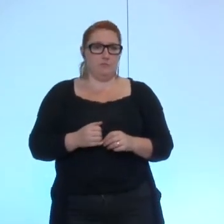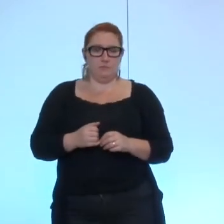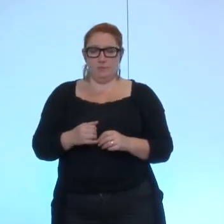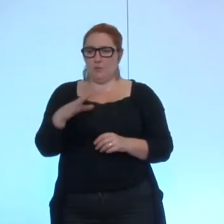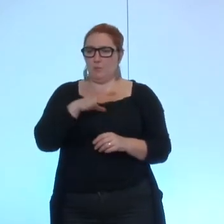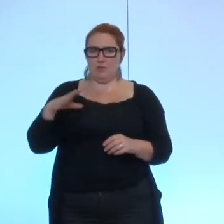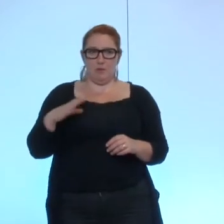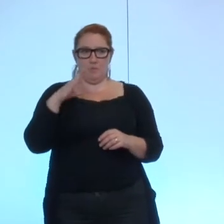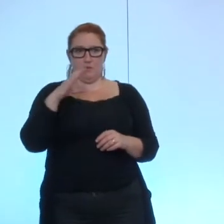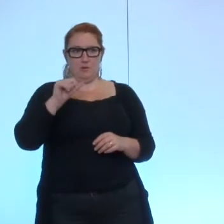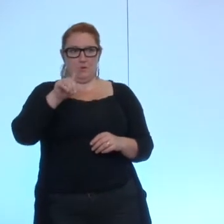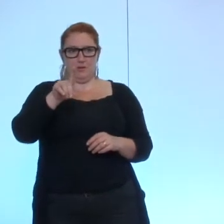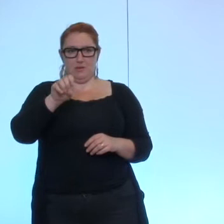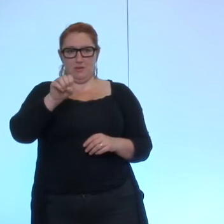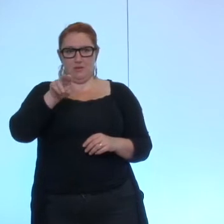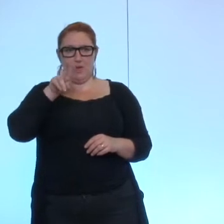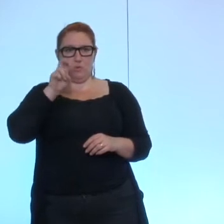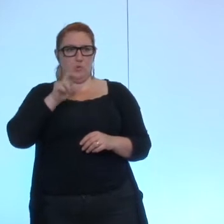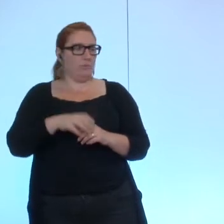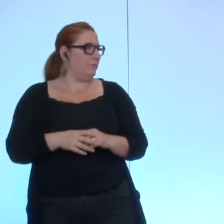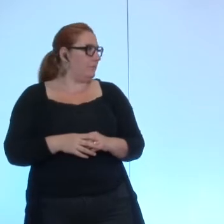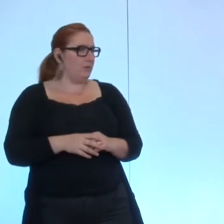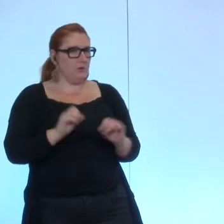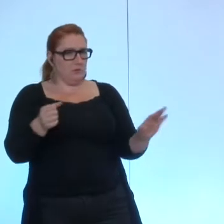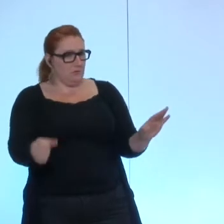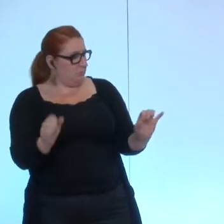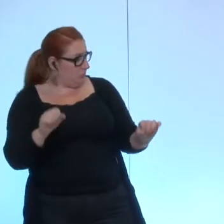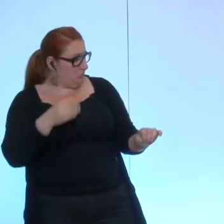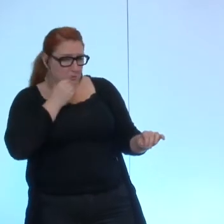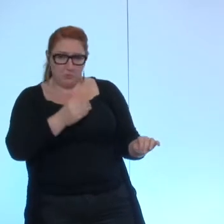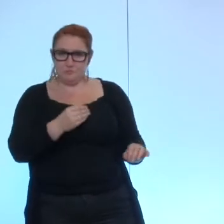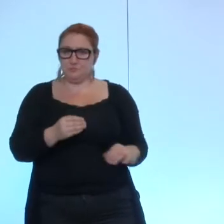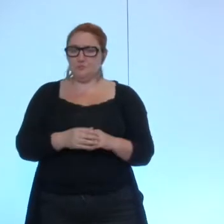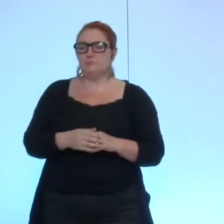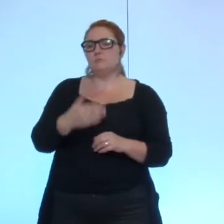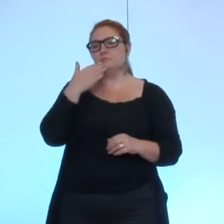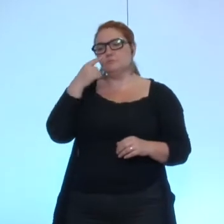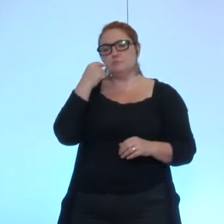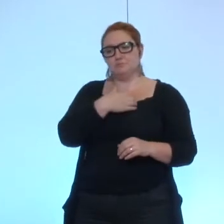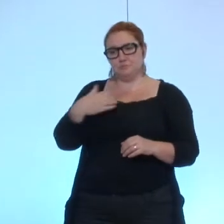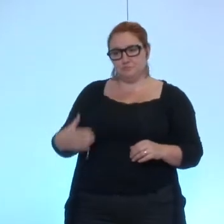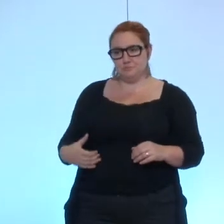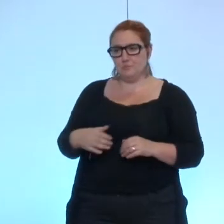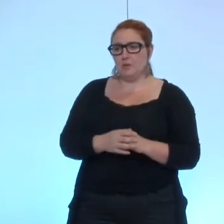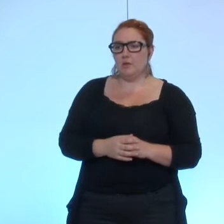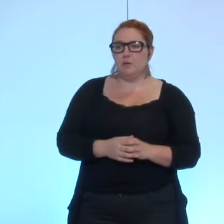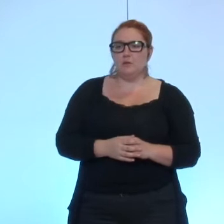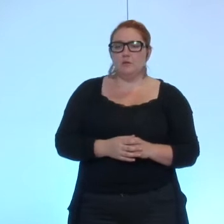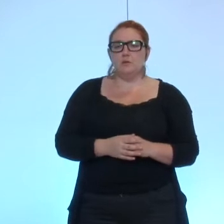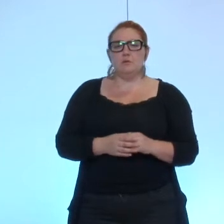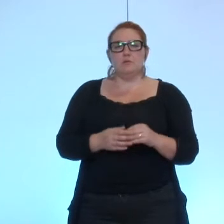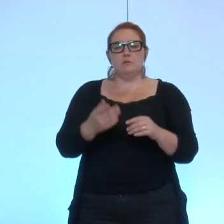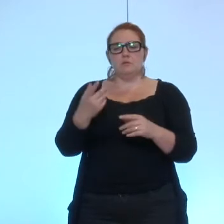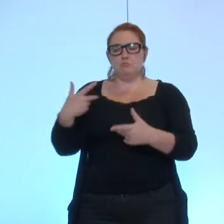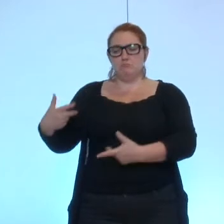Madame Cadou je dois appuyer non c'est bon merci monsieur le maire dans le mandat